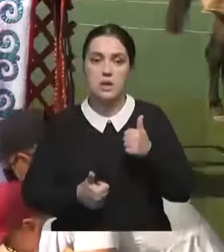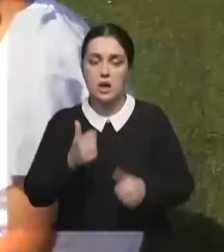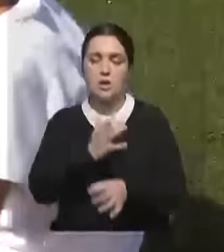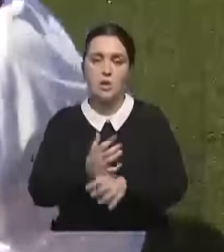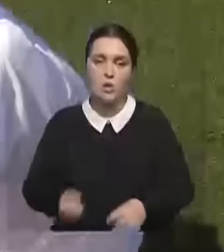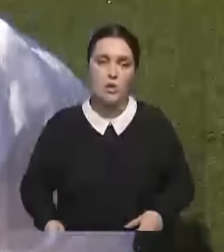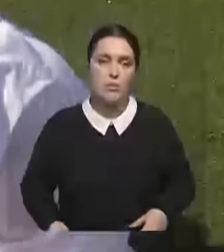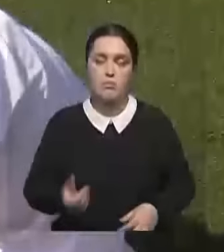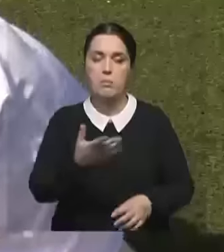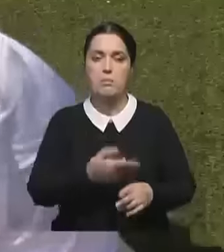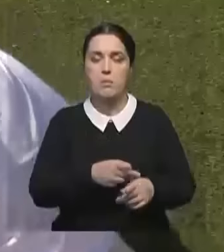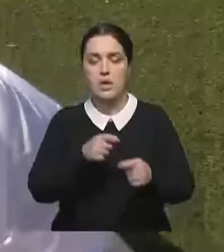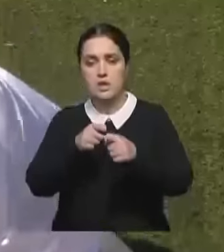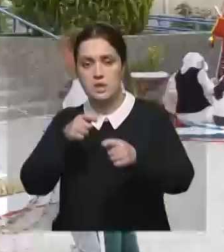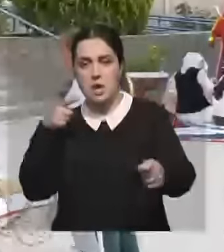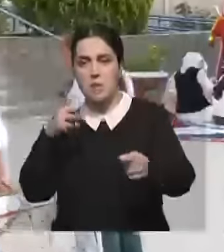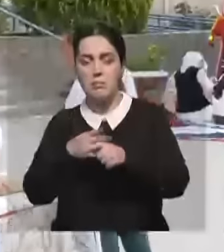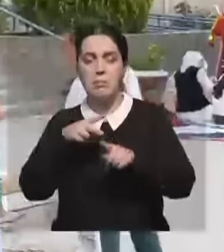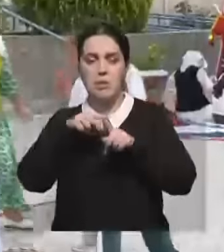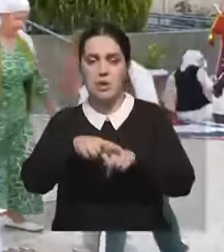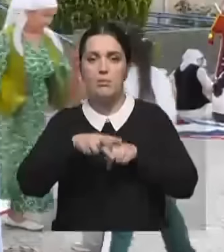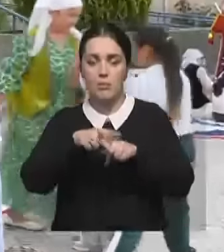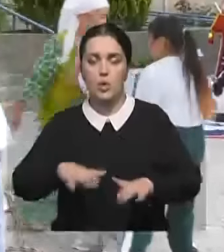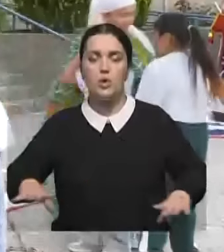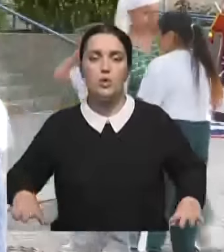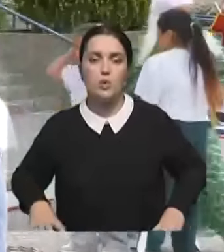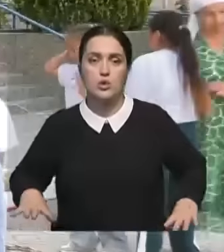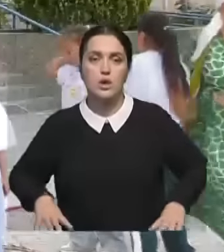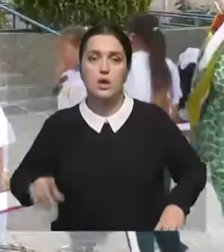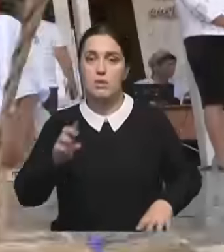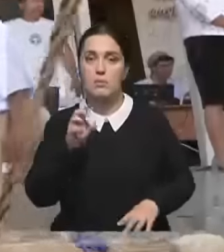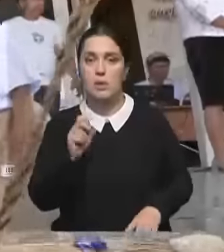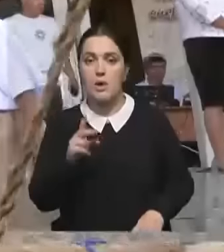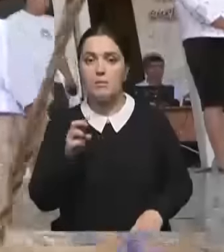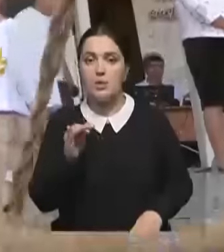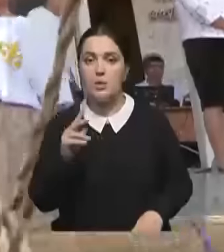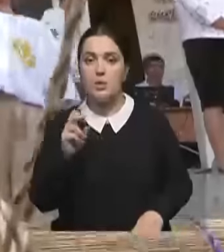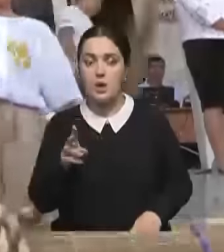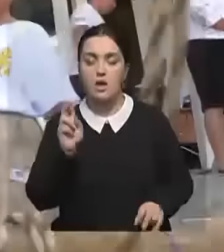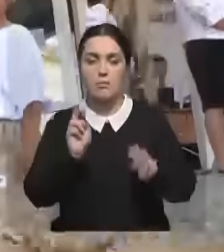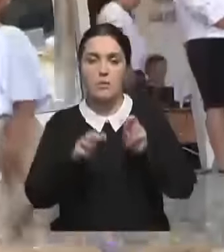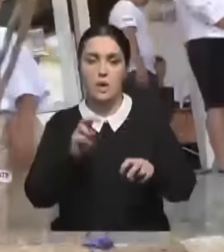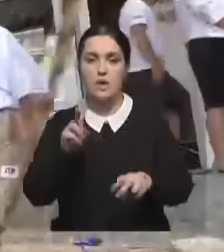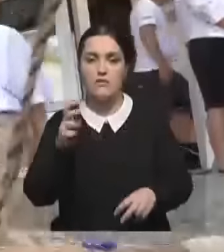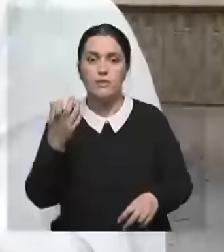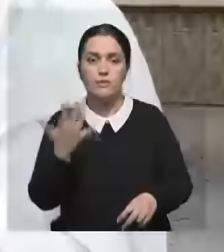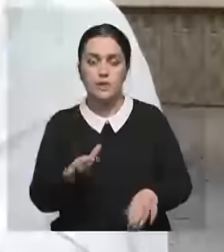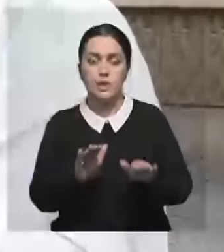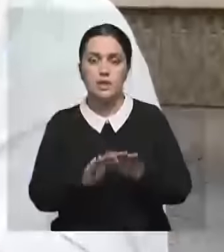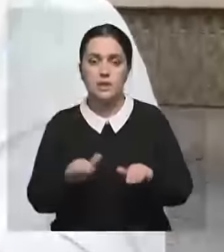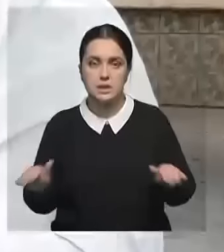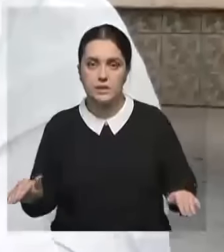армрестлинге, стреляют из лука и ездят верхом. Национальный лагерь Балбулак в этом году уже посетили 250 детей.